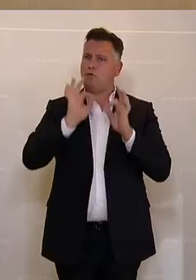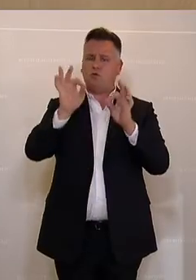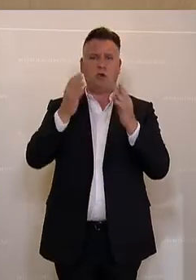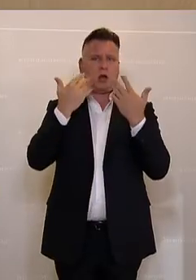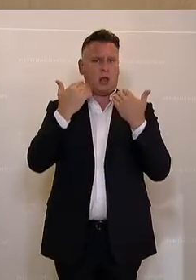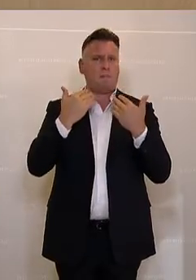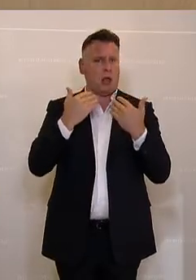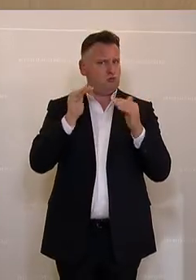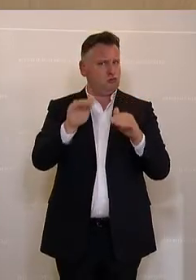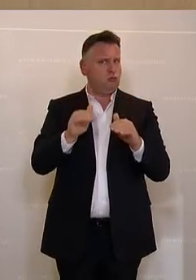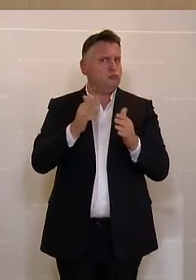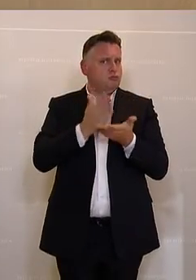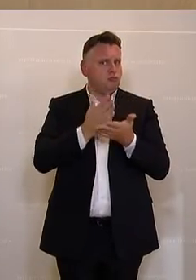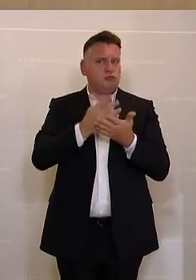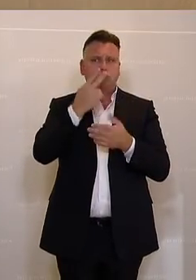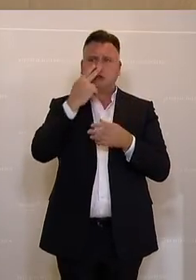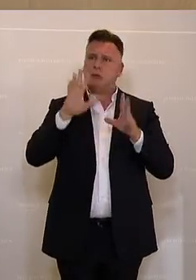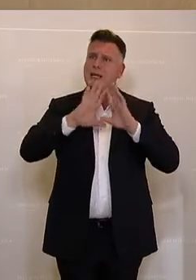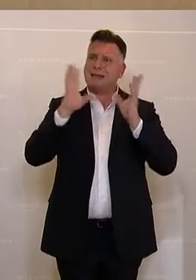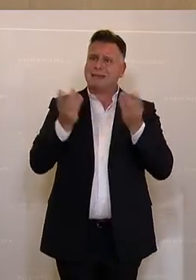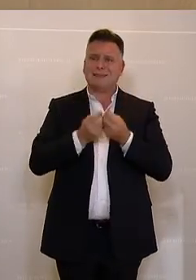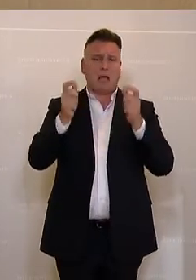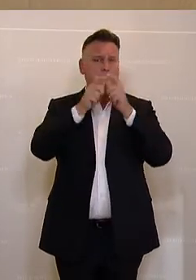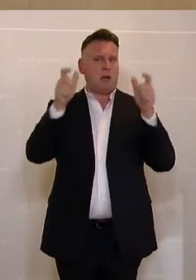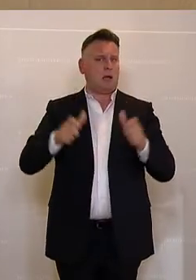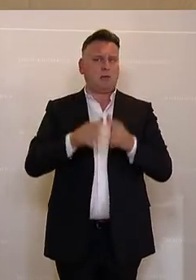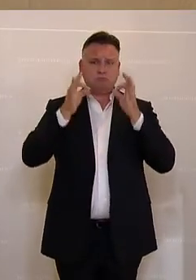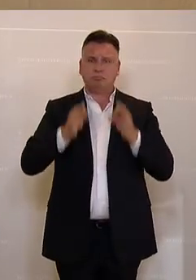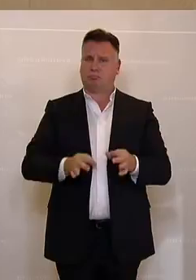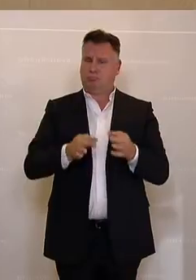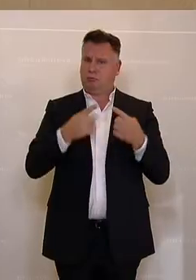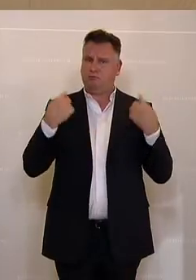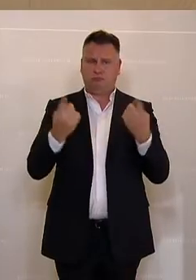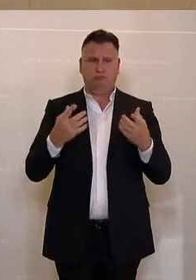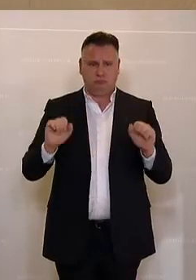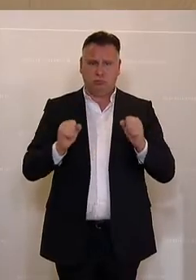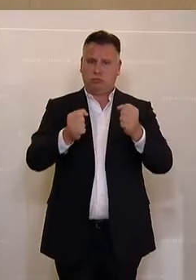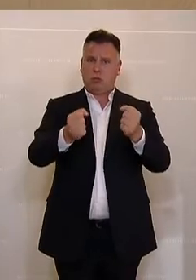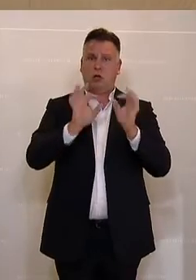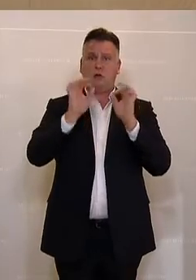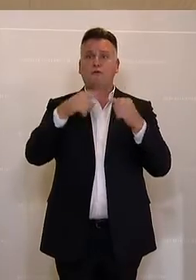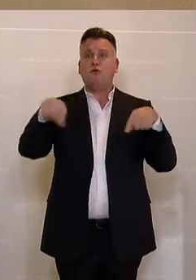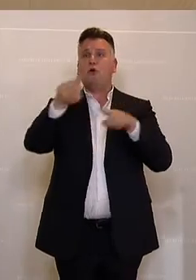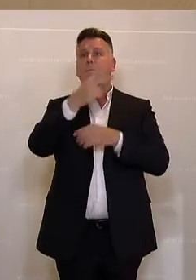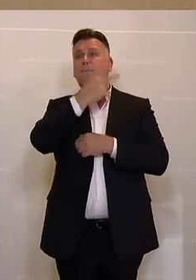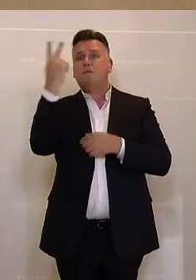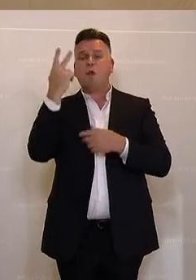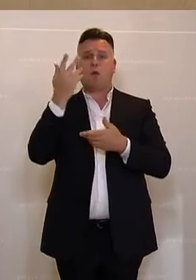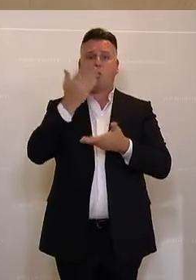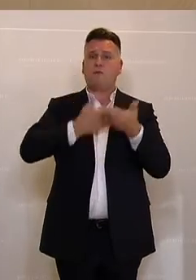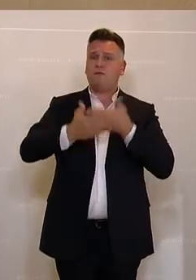insgesamt ein sehr stimmiges Gesamtpaket, das wir hier auf den Weg bringen. Wir geben der Bevölkerung und der Wirtschaft